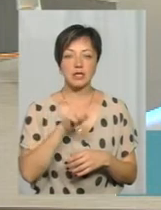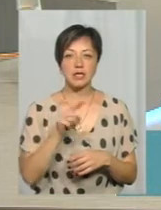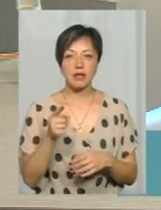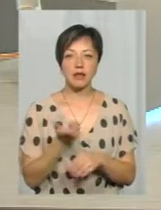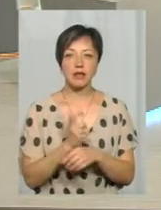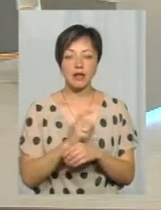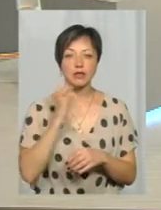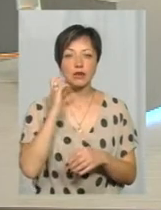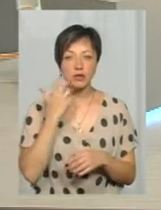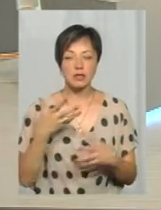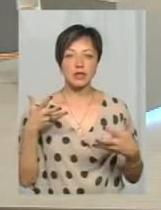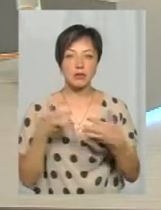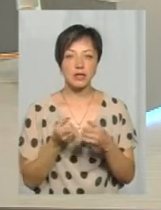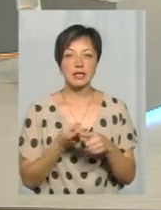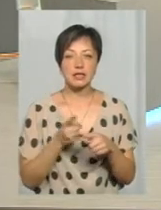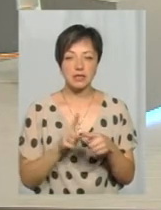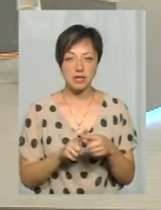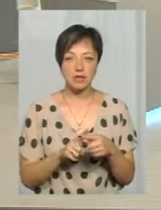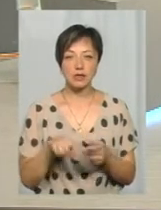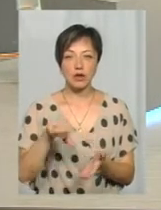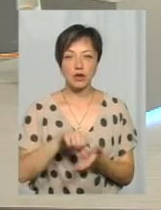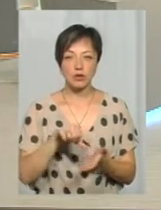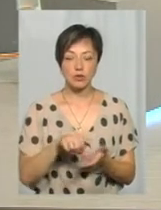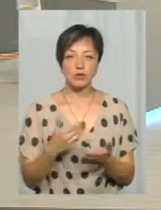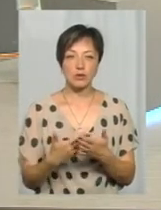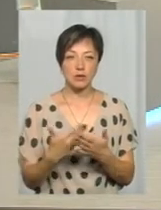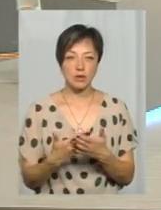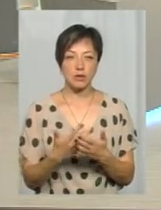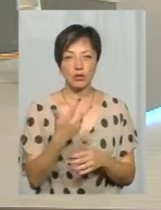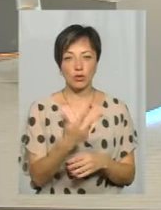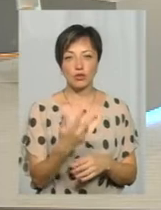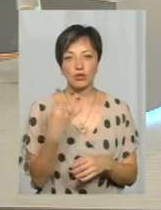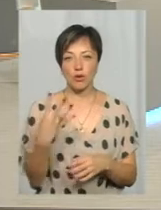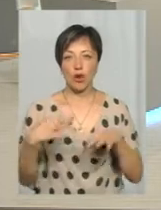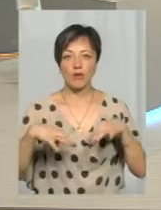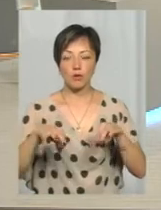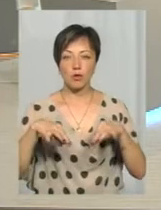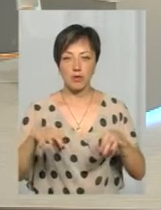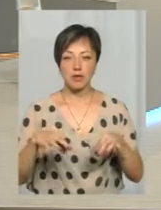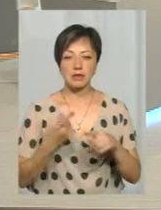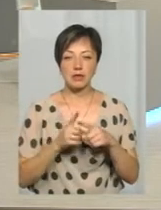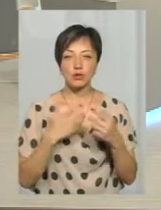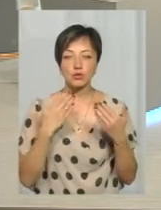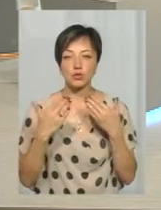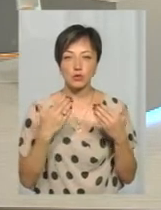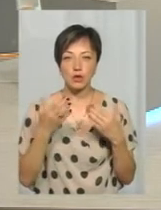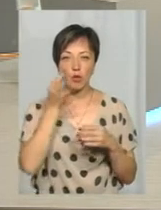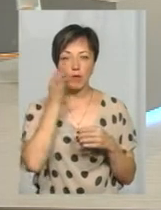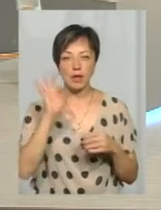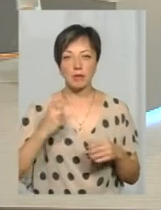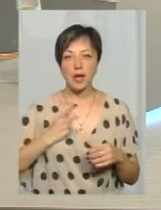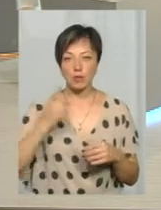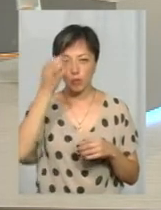найсереджніше ДТП – це ДТП за участі, наприклад, трьох-чотирьох автомобілів. Це те, що стосується якраз компетенції